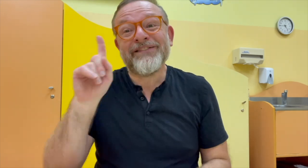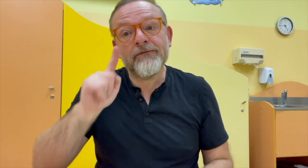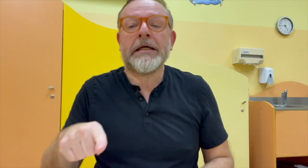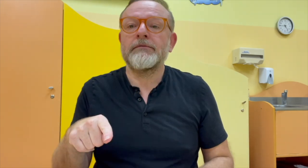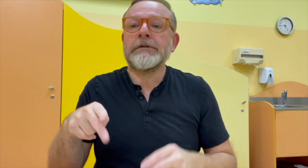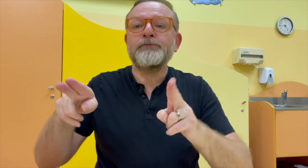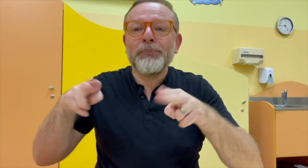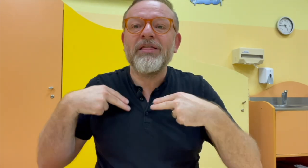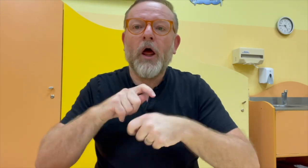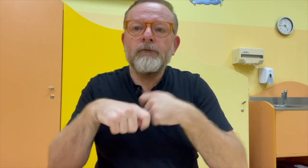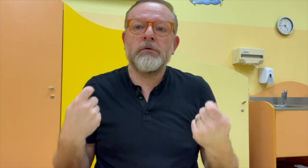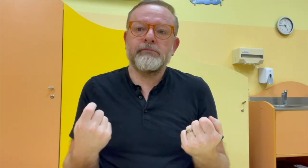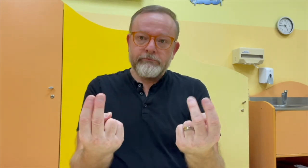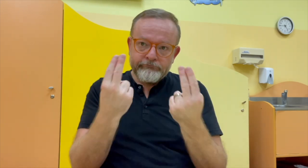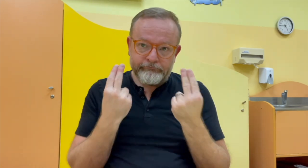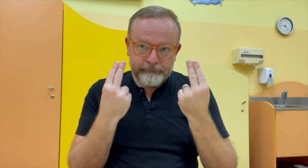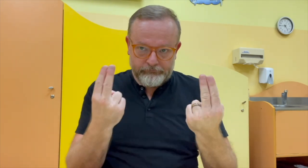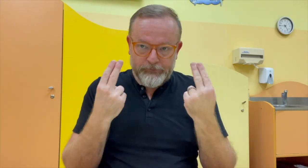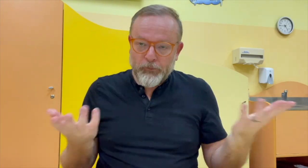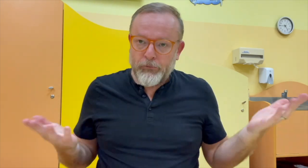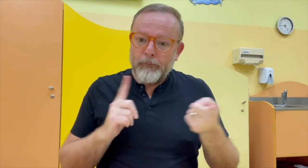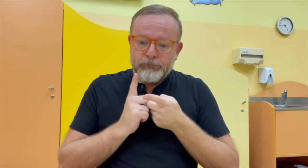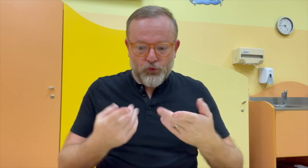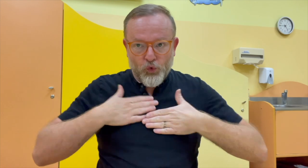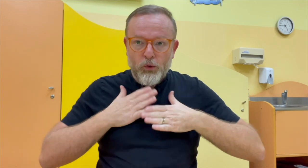ale obecně pro pedagogy je strašně důležitá